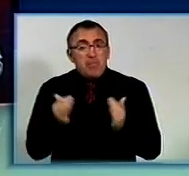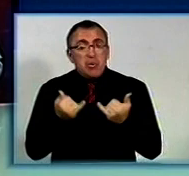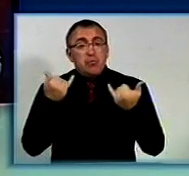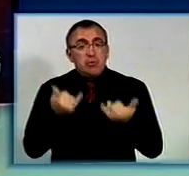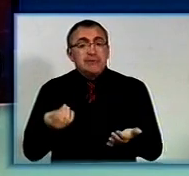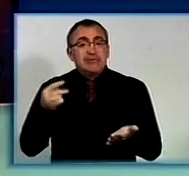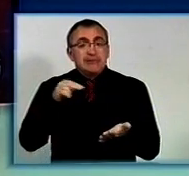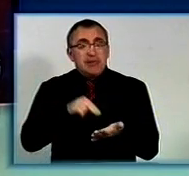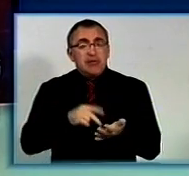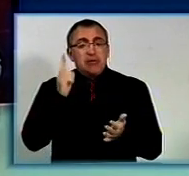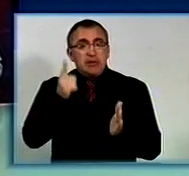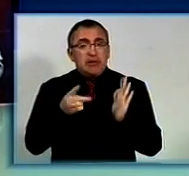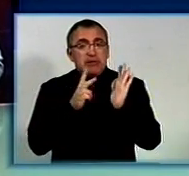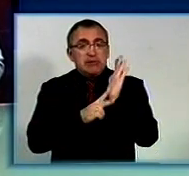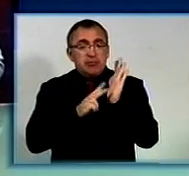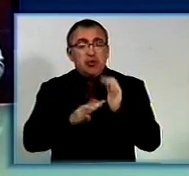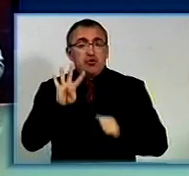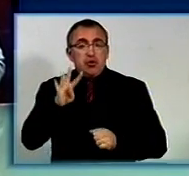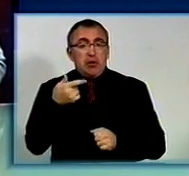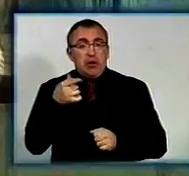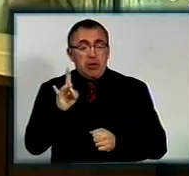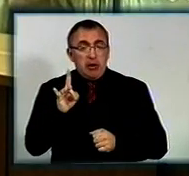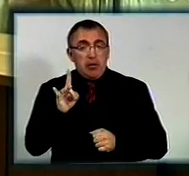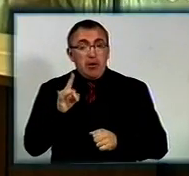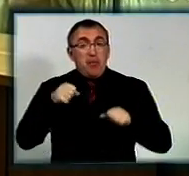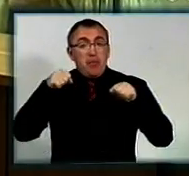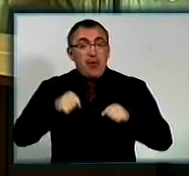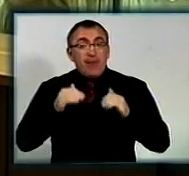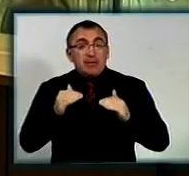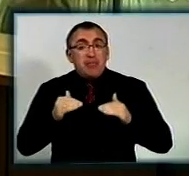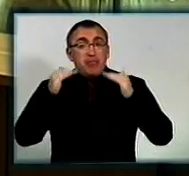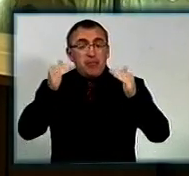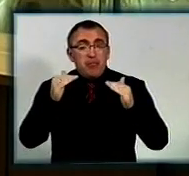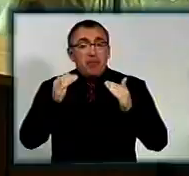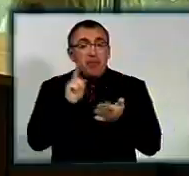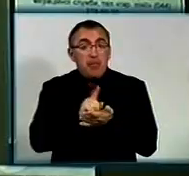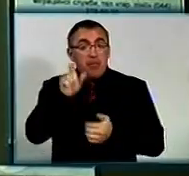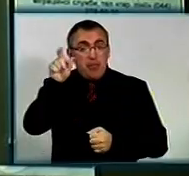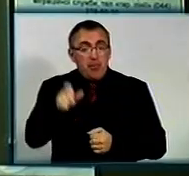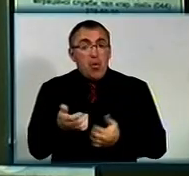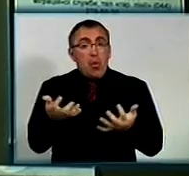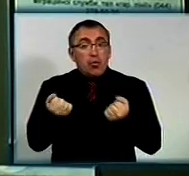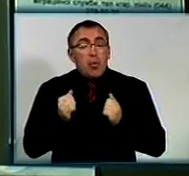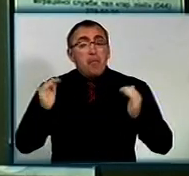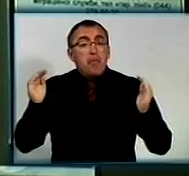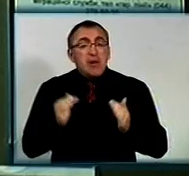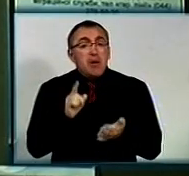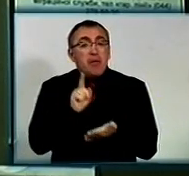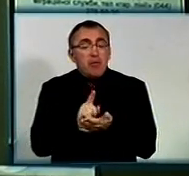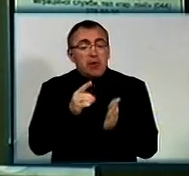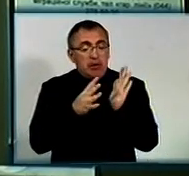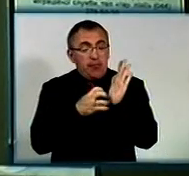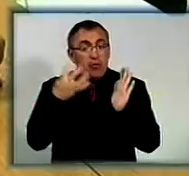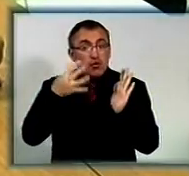нині становить 1074 гривні. Однак право на збільшення пенсії мають лише ті пенсіонери, які отримували мінімальну пенсію, тобто